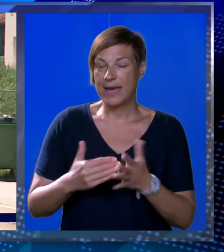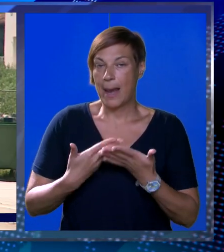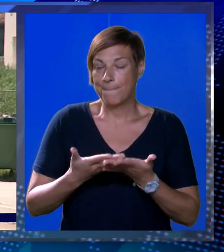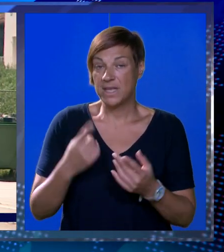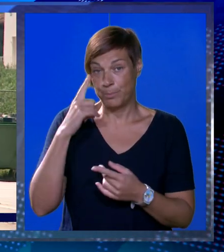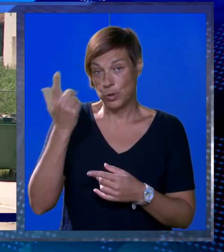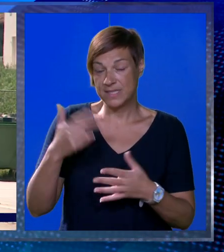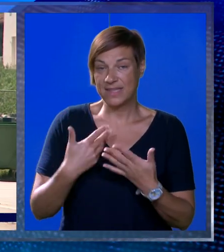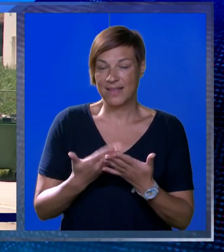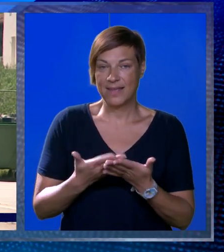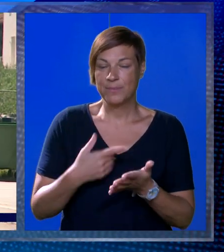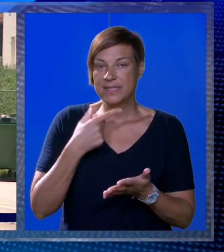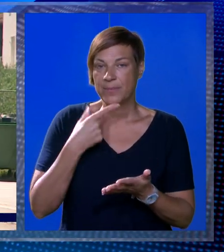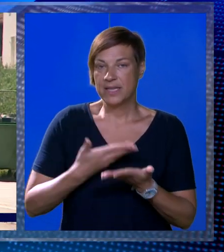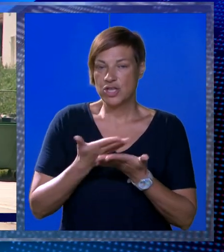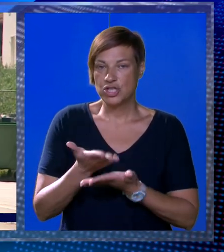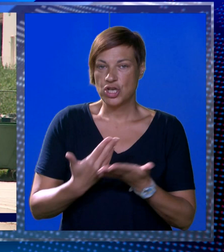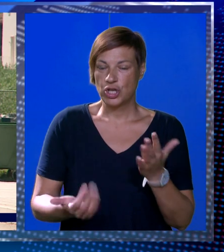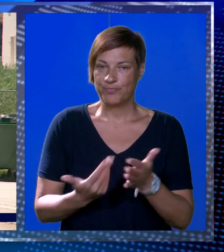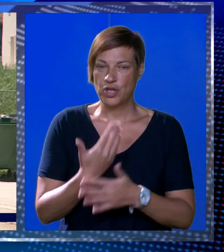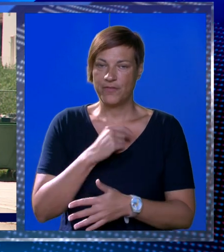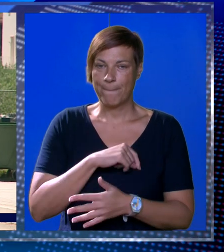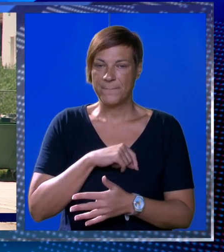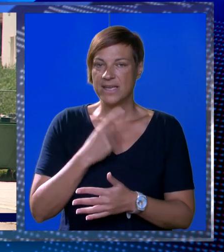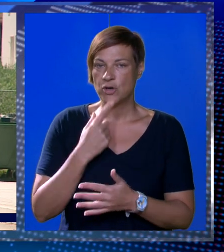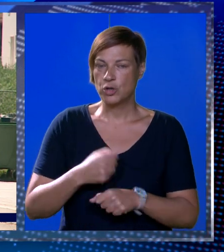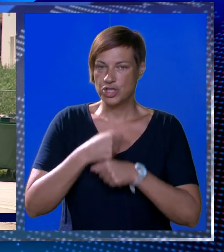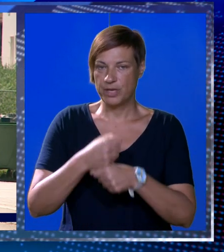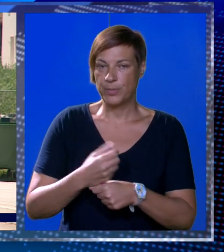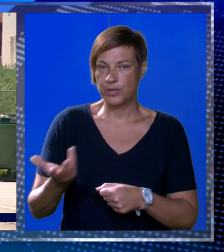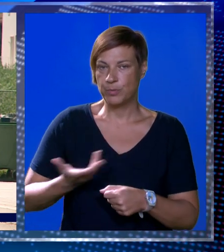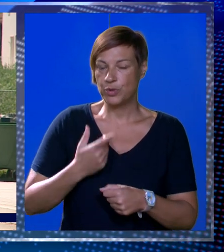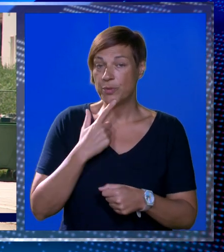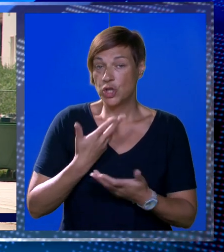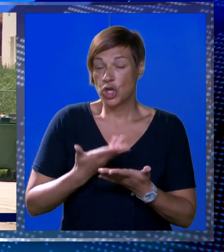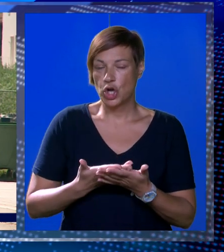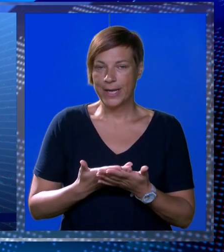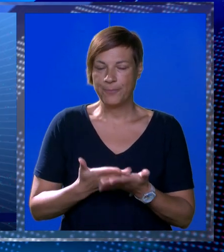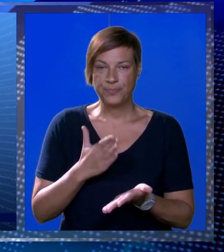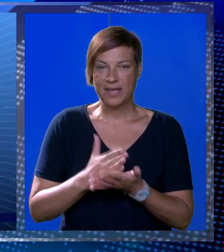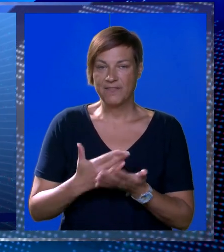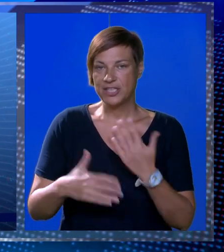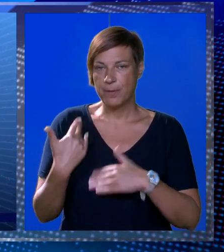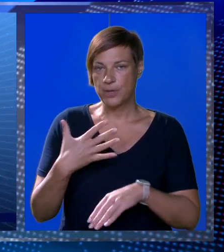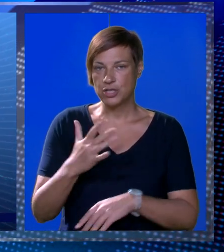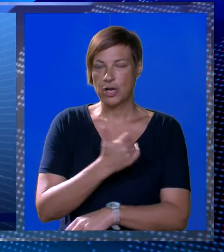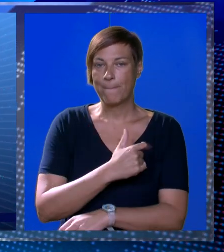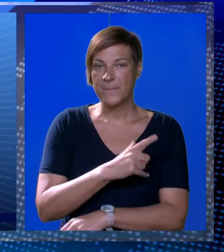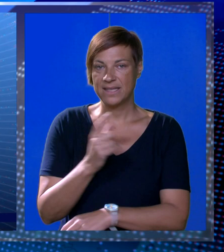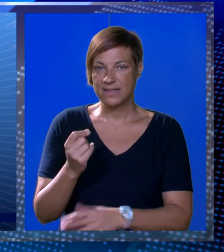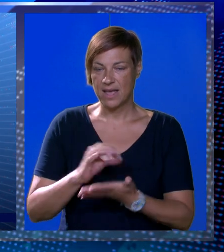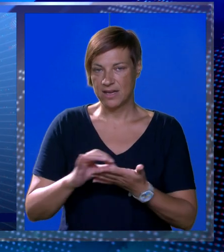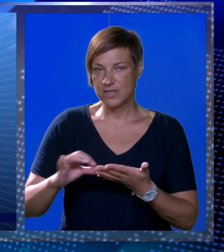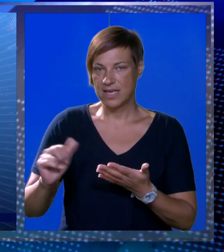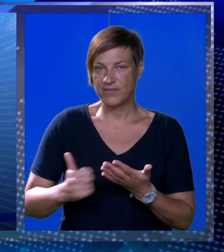trebali biti razjašnjene jer bi se predložio novi predsjednik a pitanje je koliku će potporu dobiti i od koga. Znači već je prošlo pet dana od